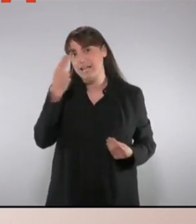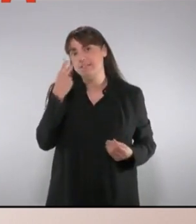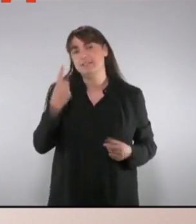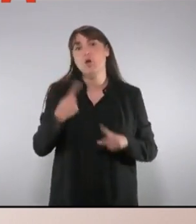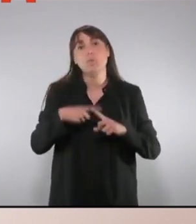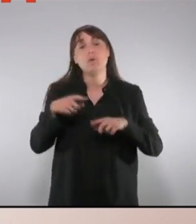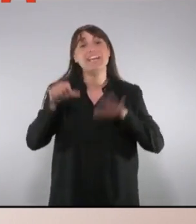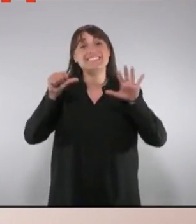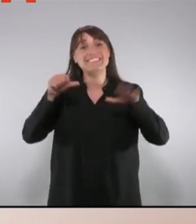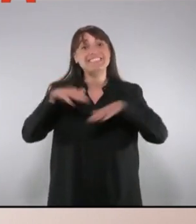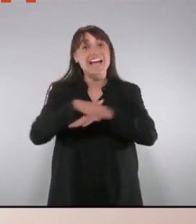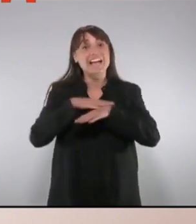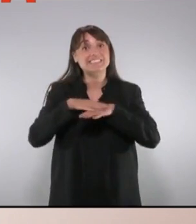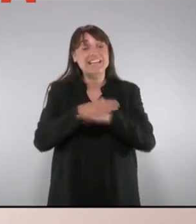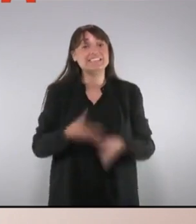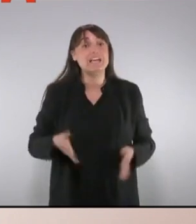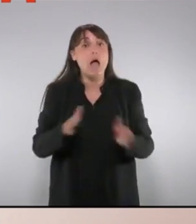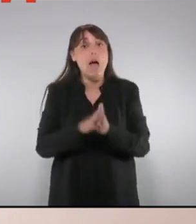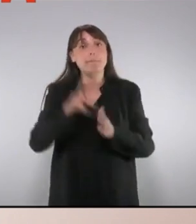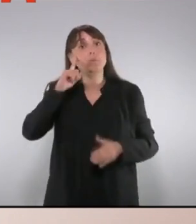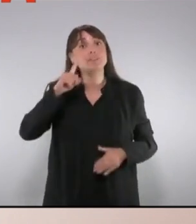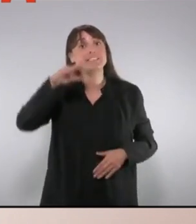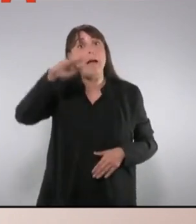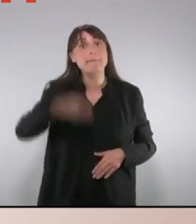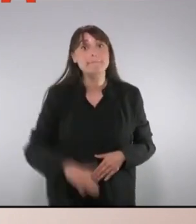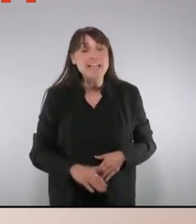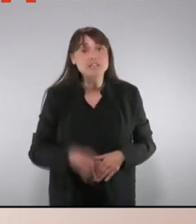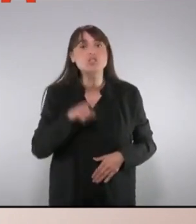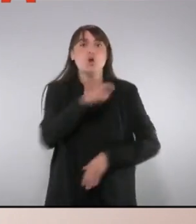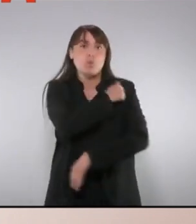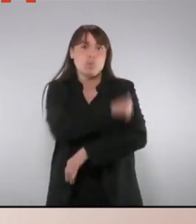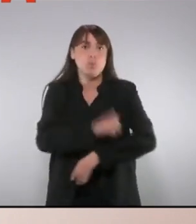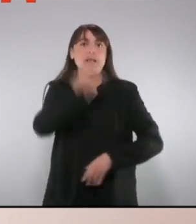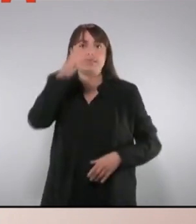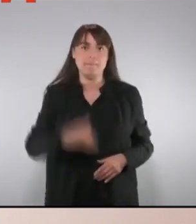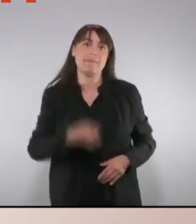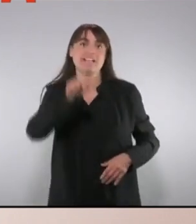sobre com abordar la seguretat, que és a través de reduir les desigualtats.